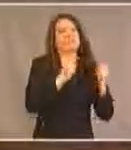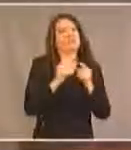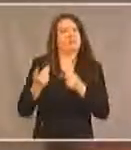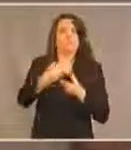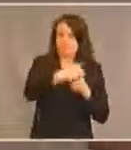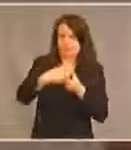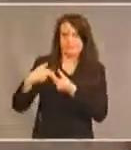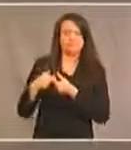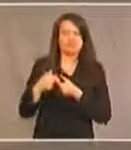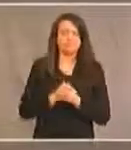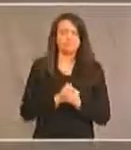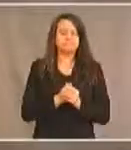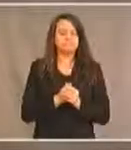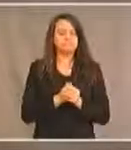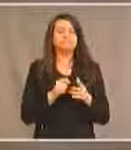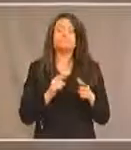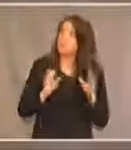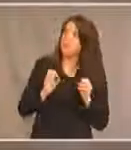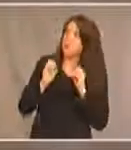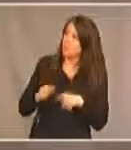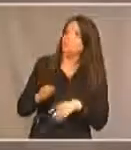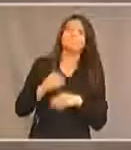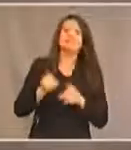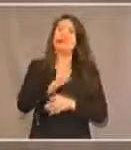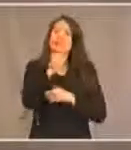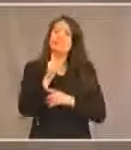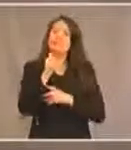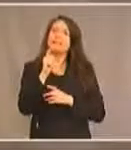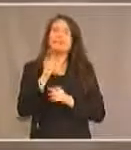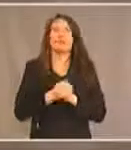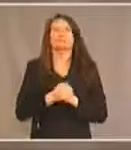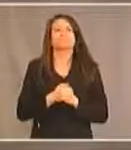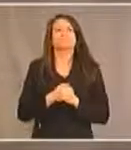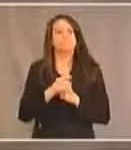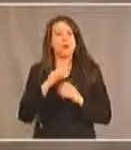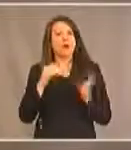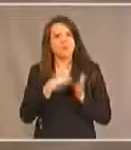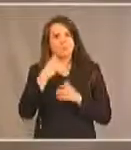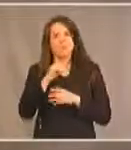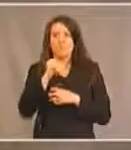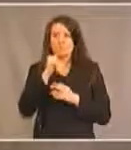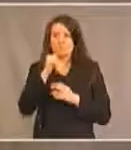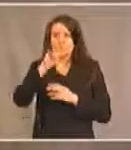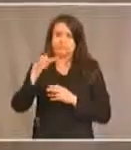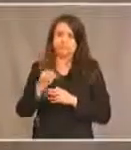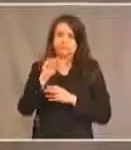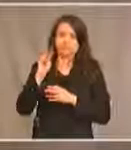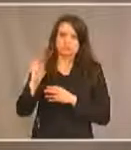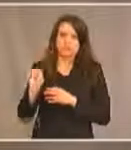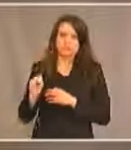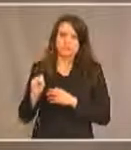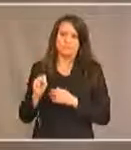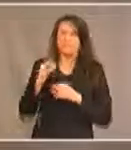Question pour James de Dale qui dit pour obtenir un